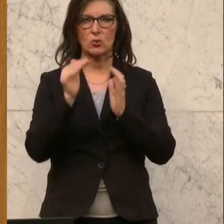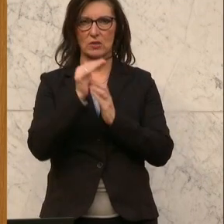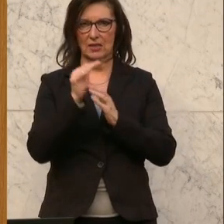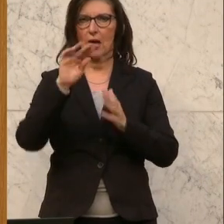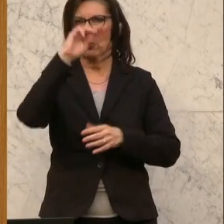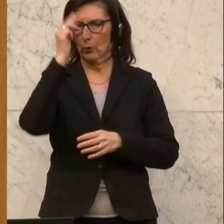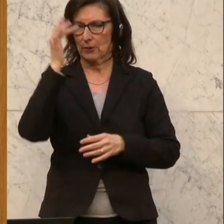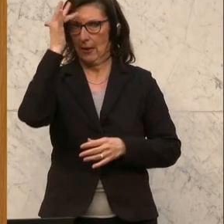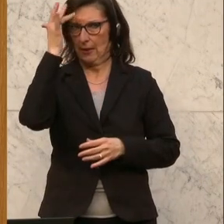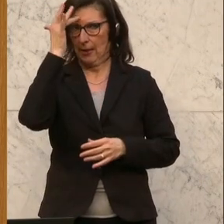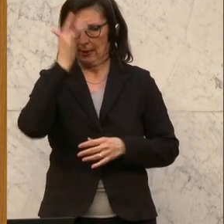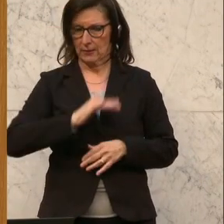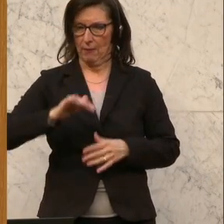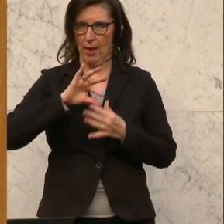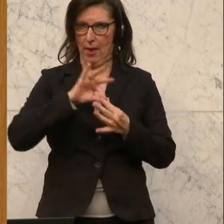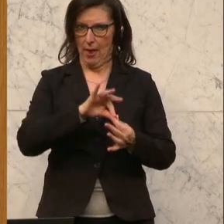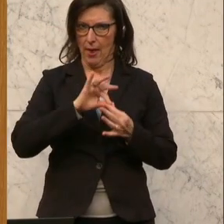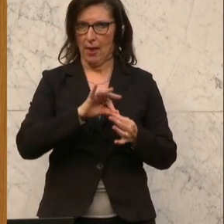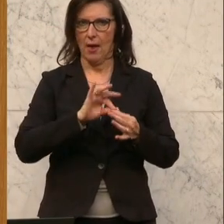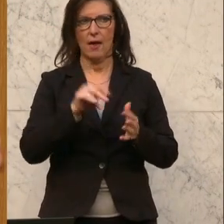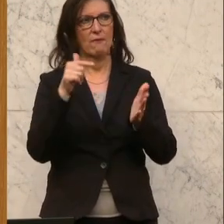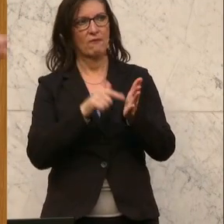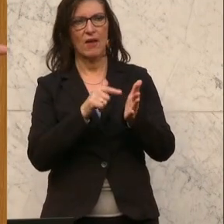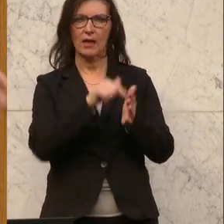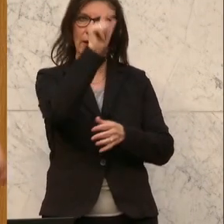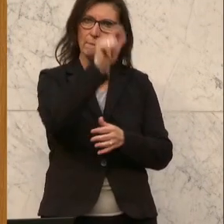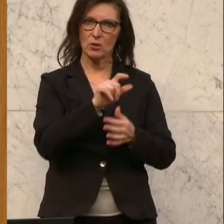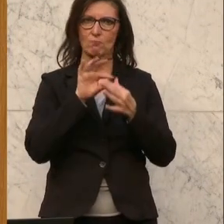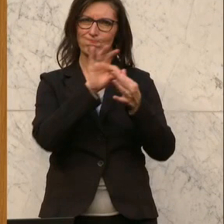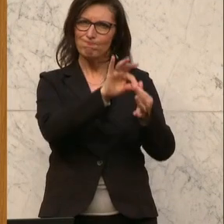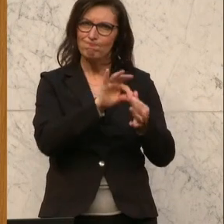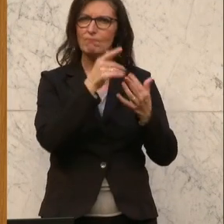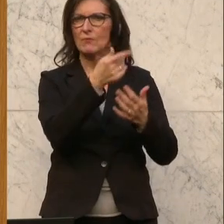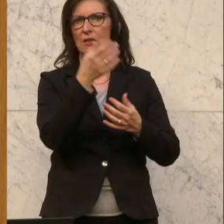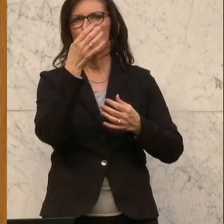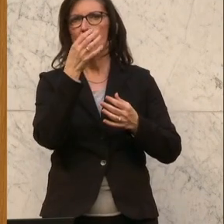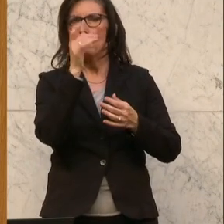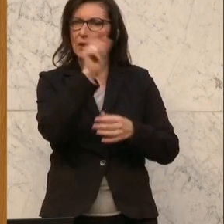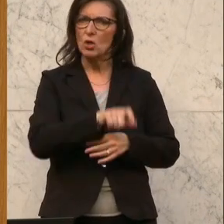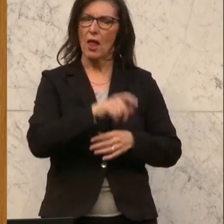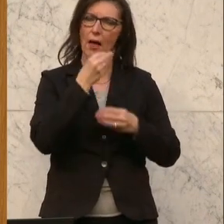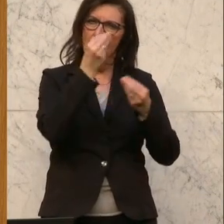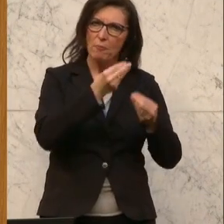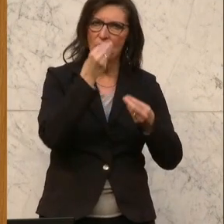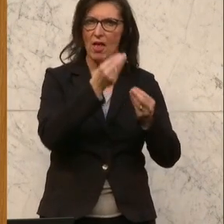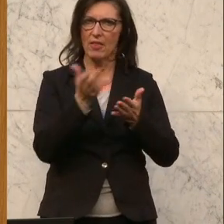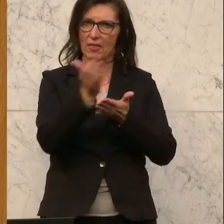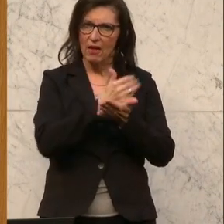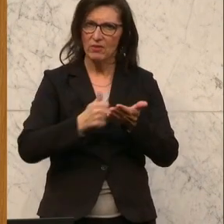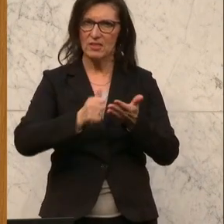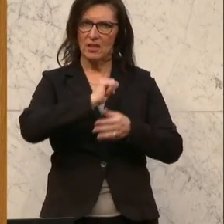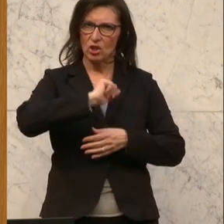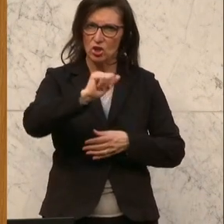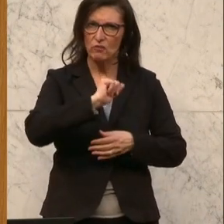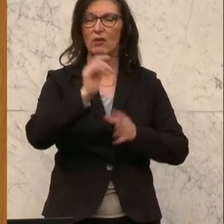Kaufverhalten von Konsumenten durch personalisierte Empfehlungen einer verbessertes Einkaufserlebnis, Effizienz und Geschwindigkeit beeinflussen.